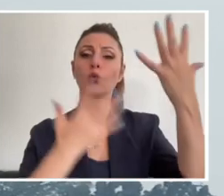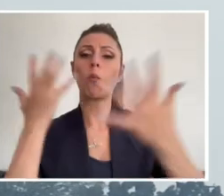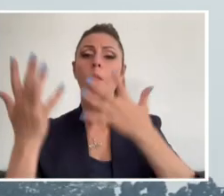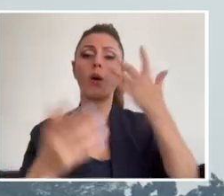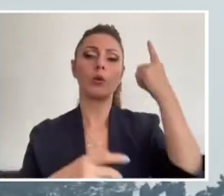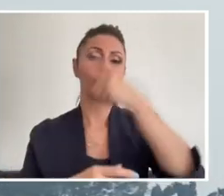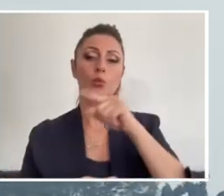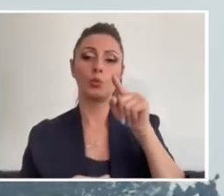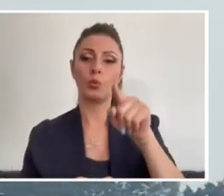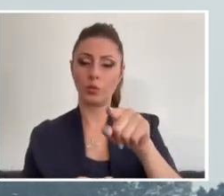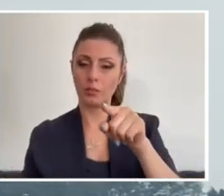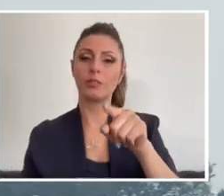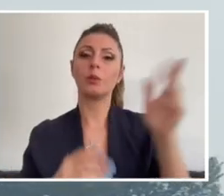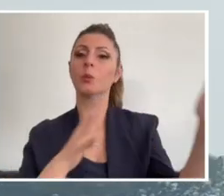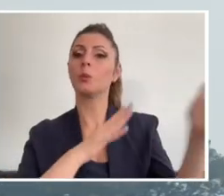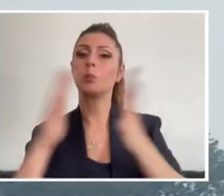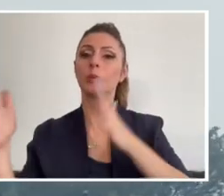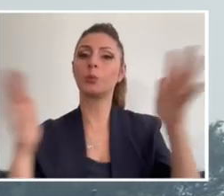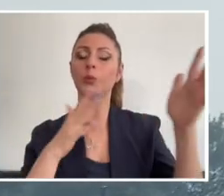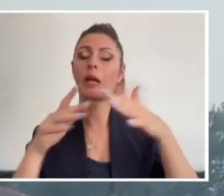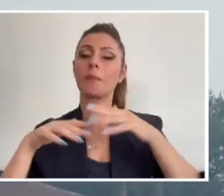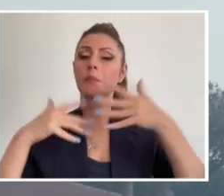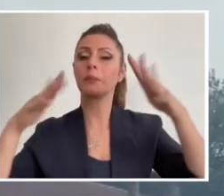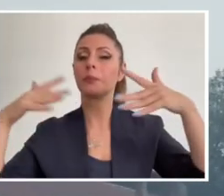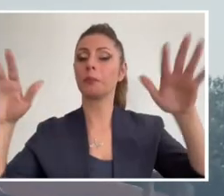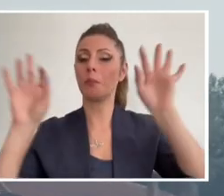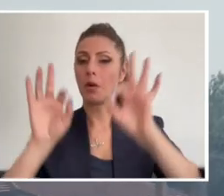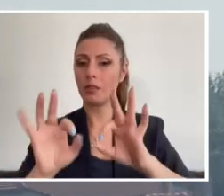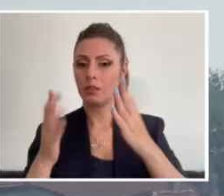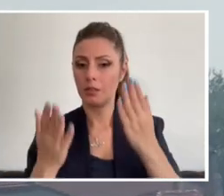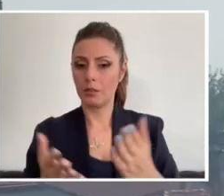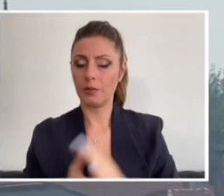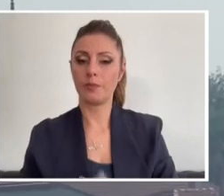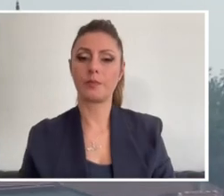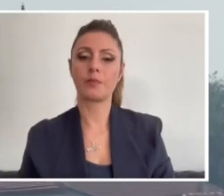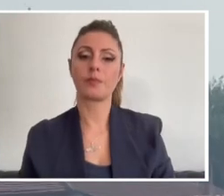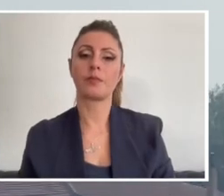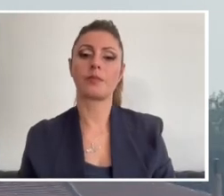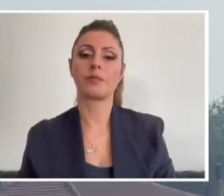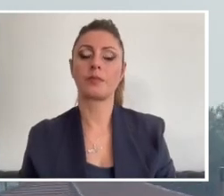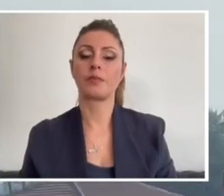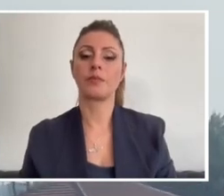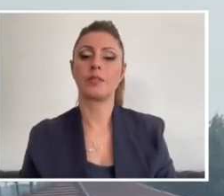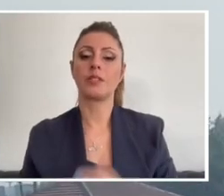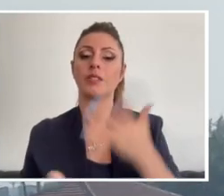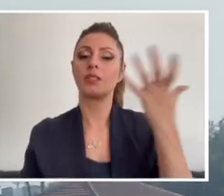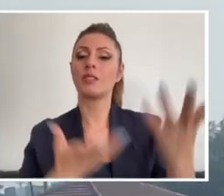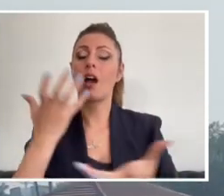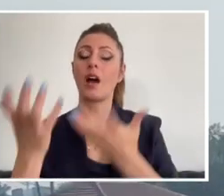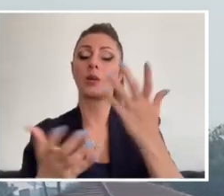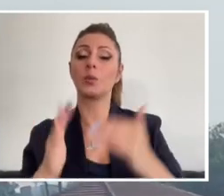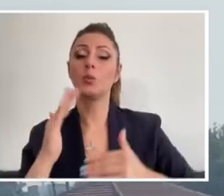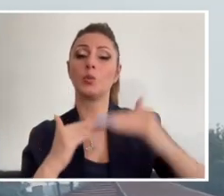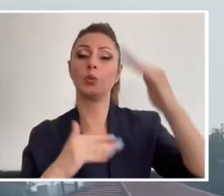beraber yavaş yavaş zaman zaman dağılıyor. Zaman zaman alevlerin yükselmesiyle birlikte yeniden her yere duman basıyor. İşte geldi